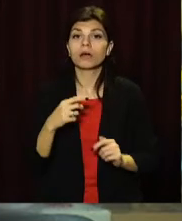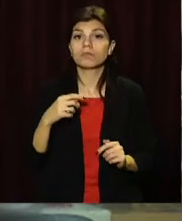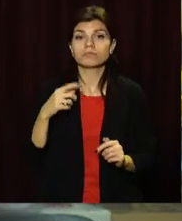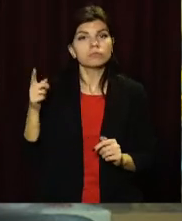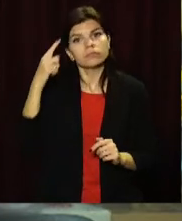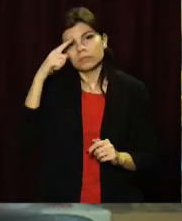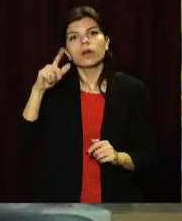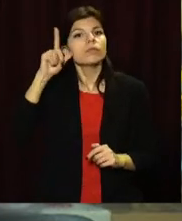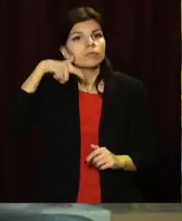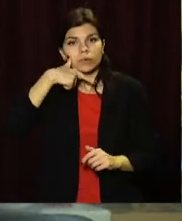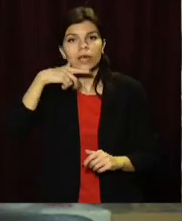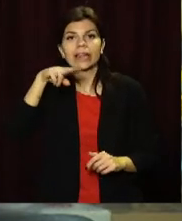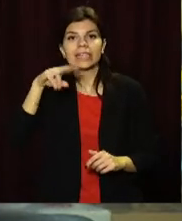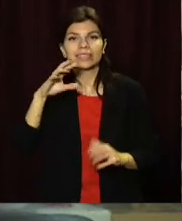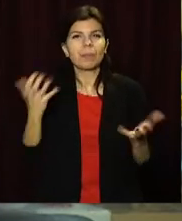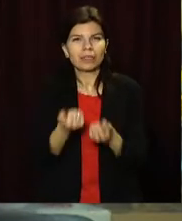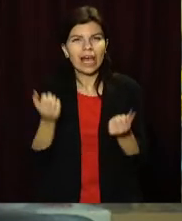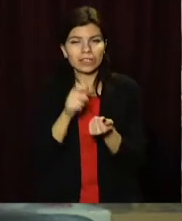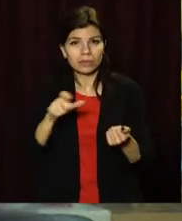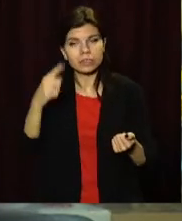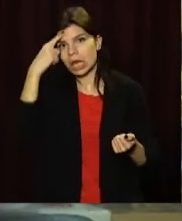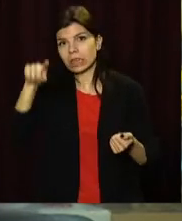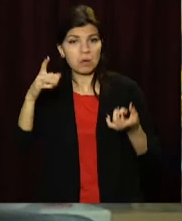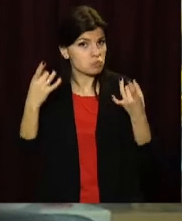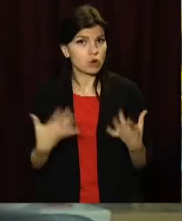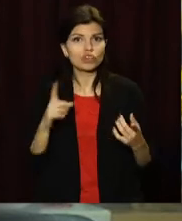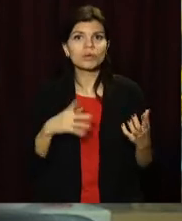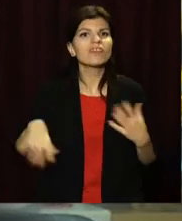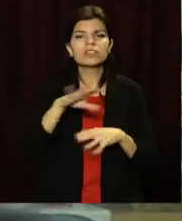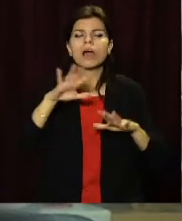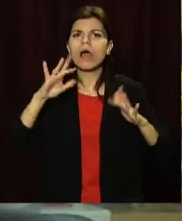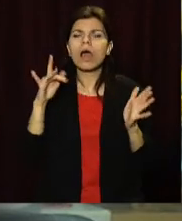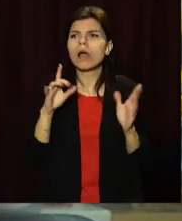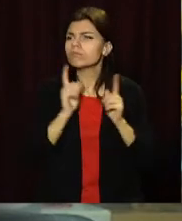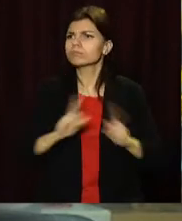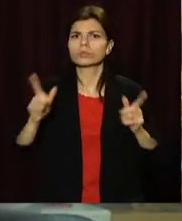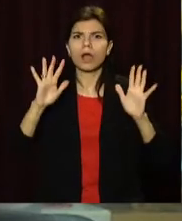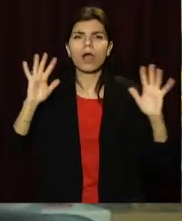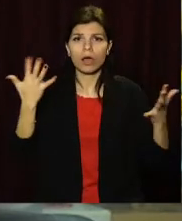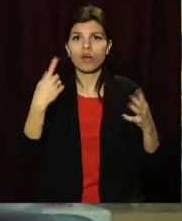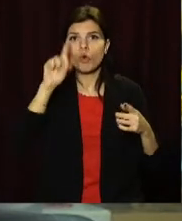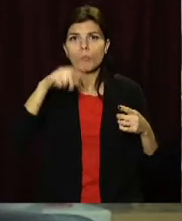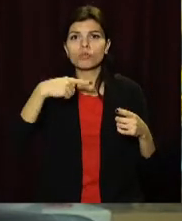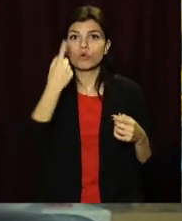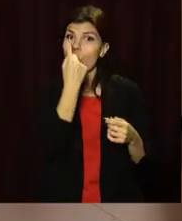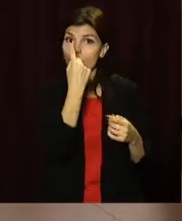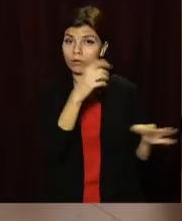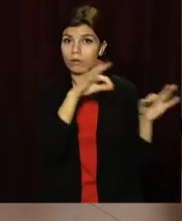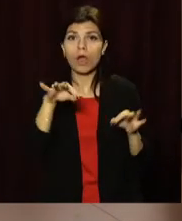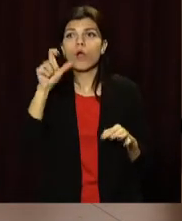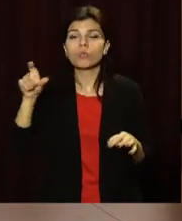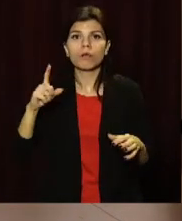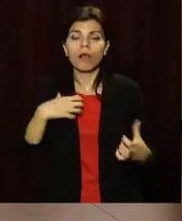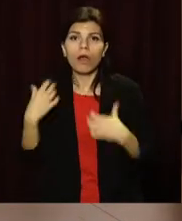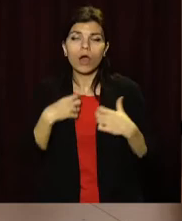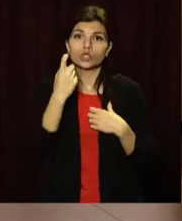проєкту кол-центру стали ДСНСники області. Ідея проста – аби всі екстрені служби перевели на один номер. Відповідно, щоб люди замість